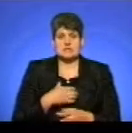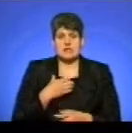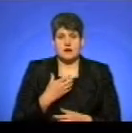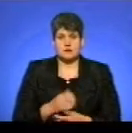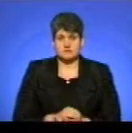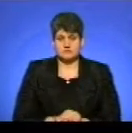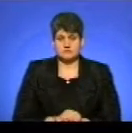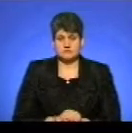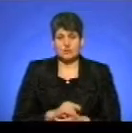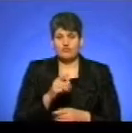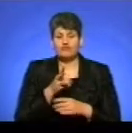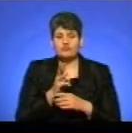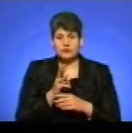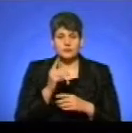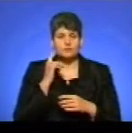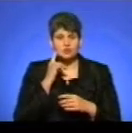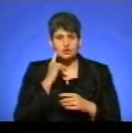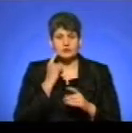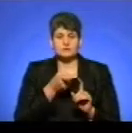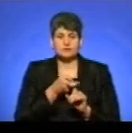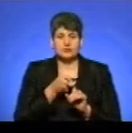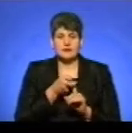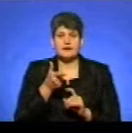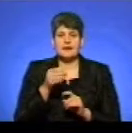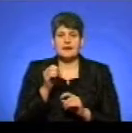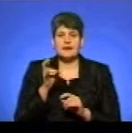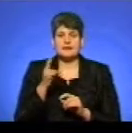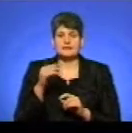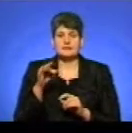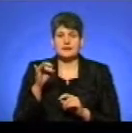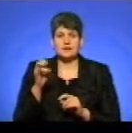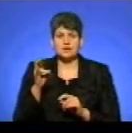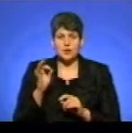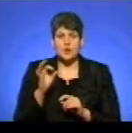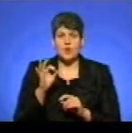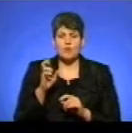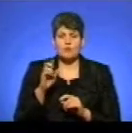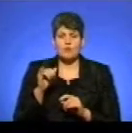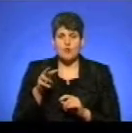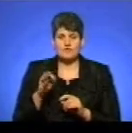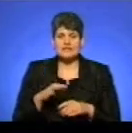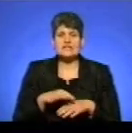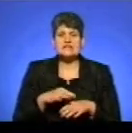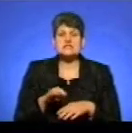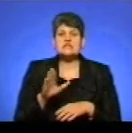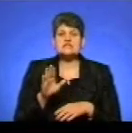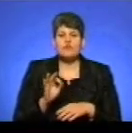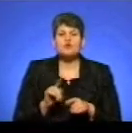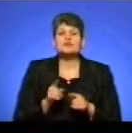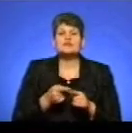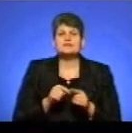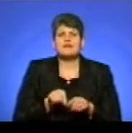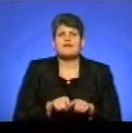От у відеоінформації ми почули слово сполучення «гендерно обумовлене насильство». Поясніть, що це таке?